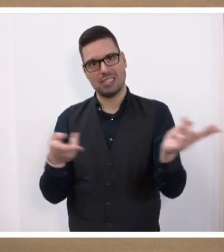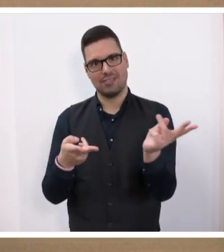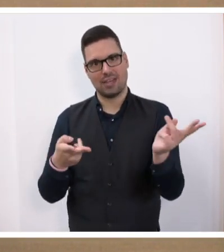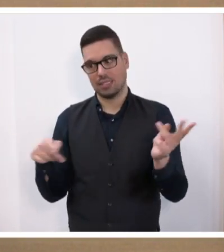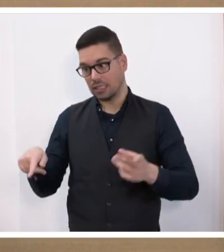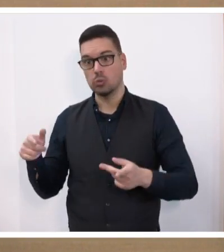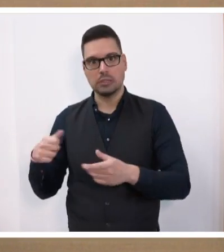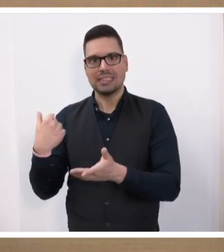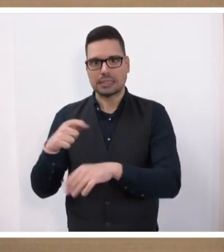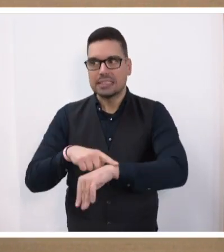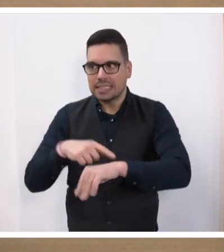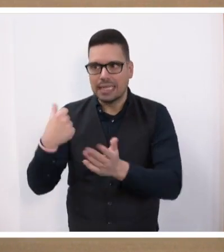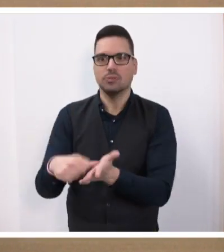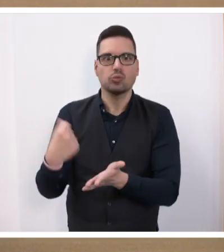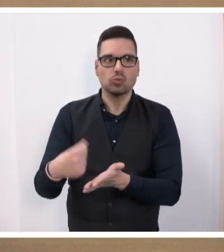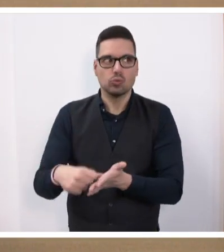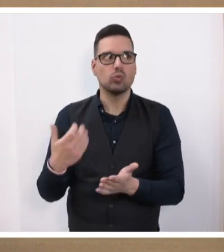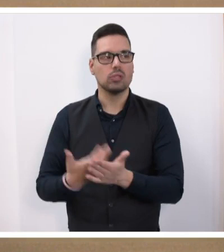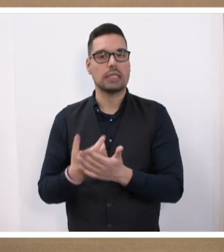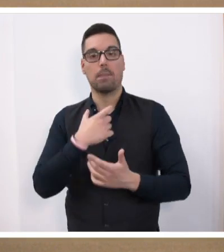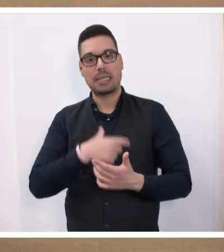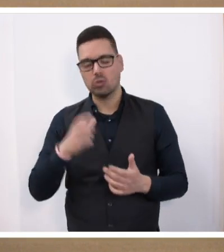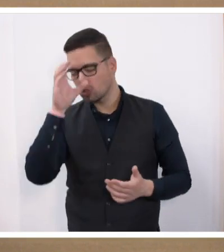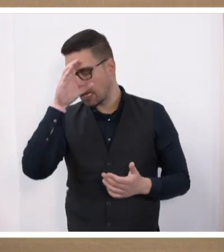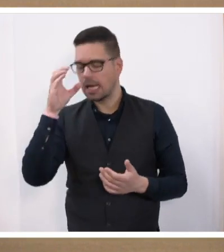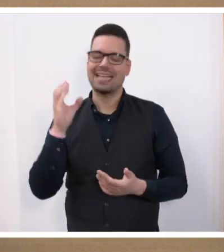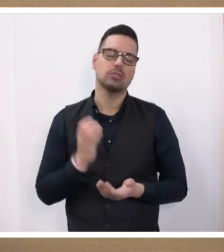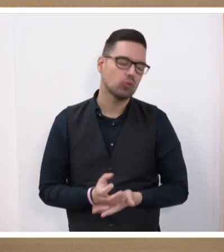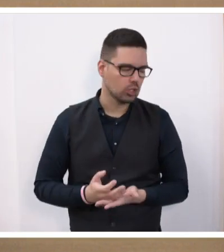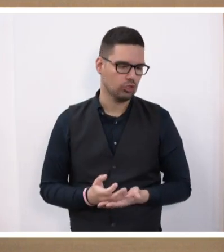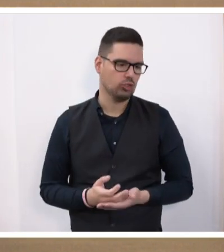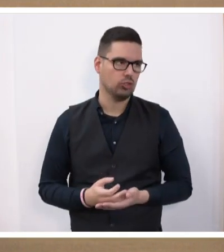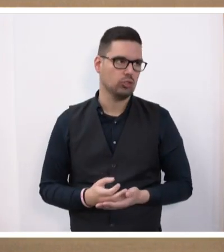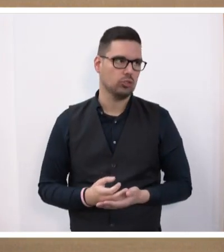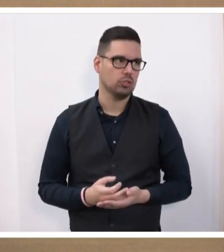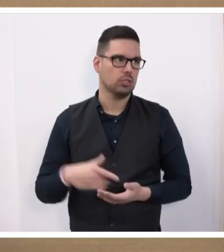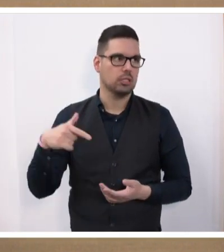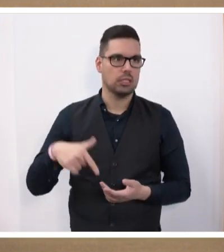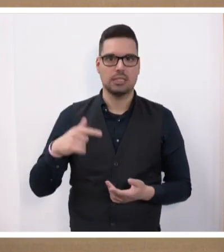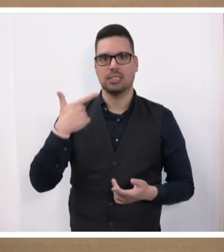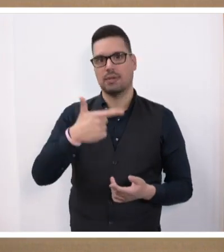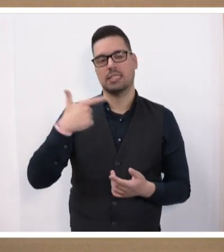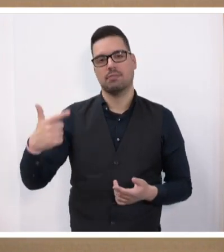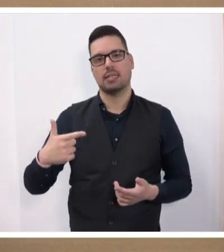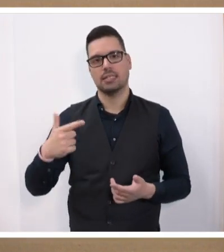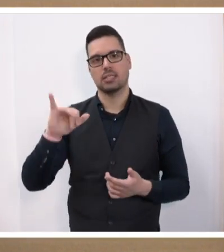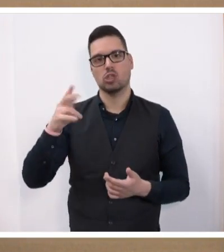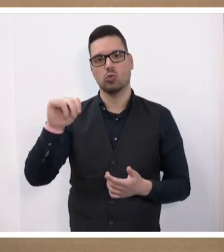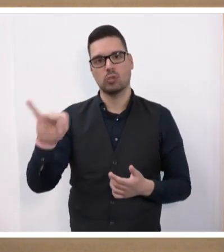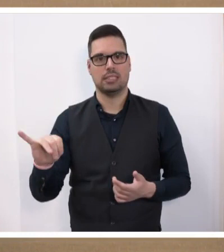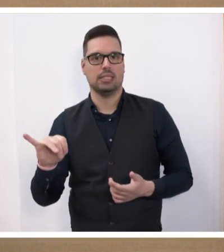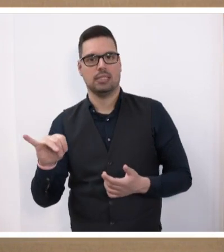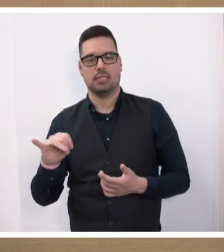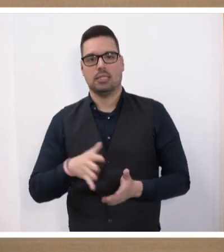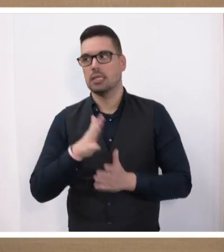drängt sehr extrem. Und deswegen hat mich auch persönlich enttäuscht, dass die hier an diesem Pult am 22. Juni von der Regierung gemachte Zusage, dass